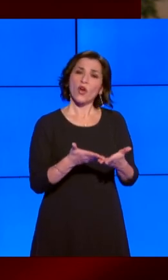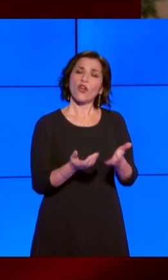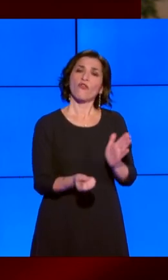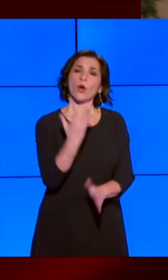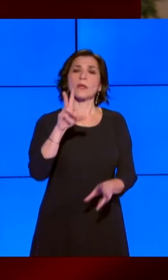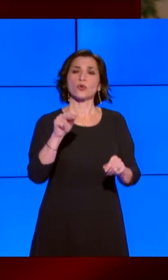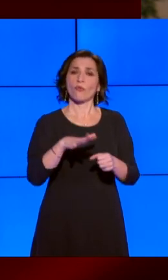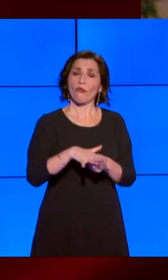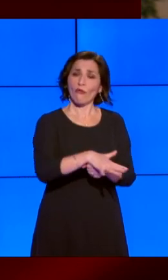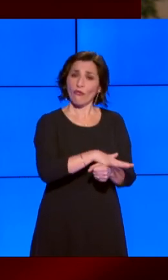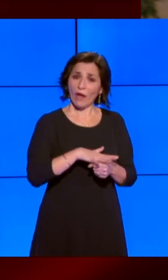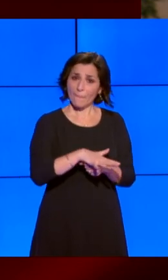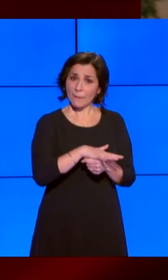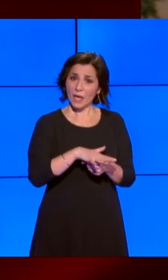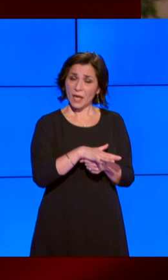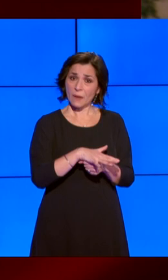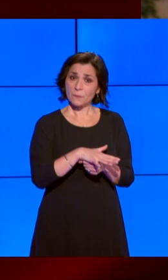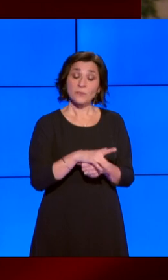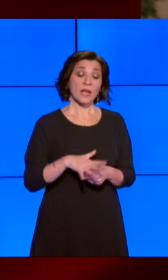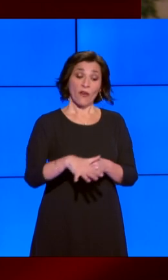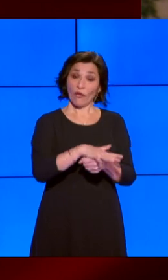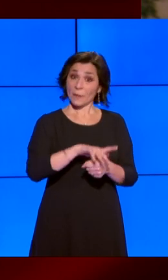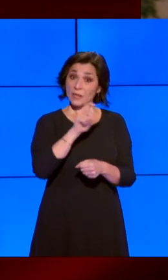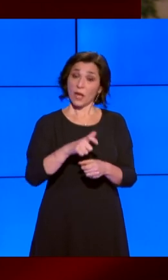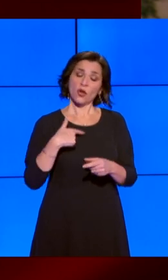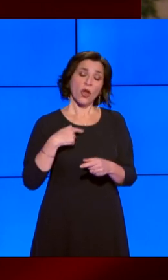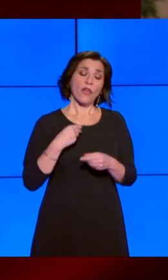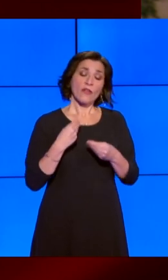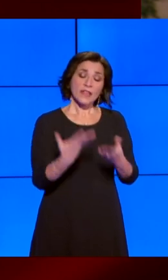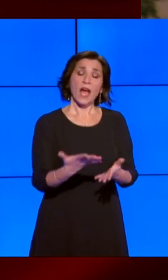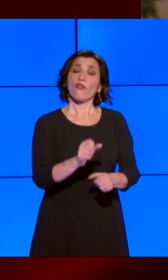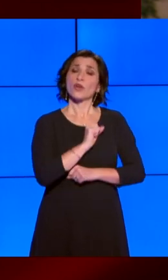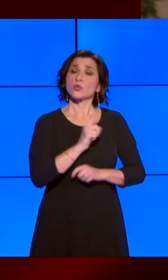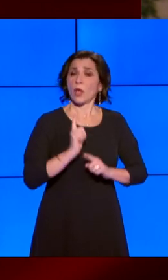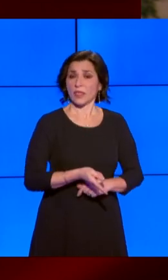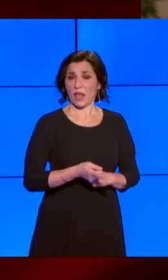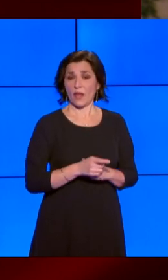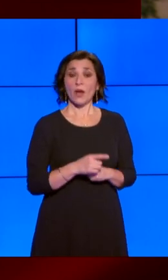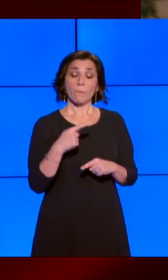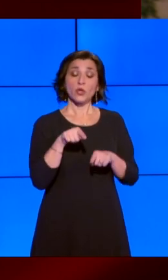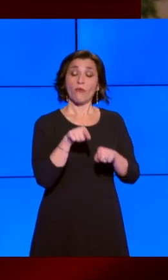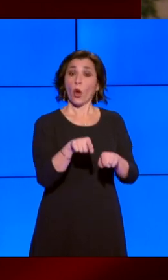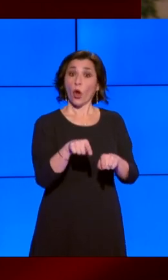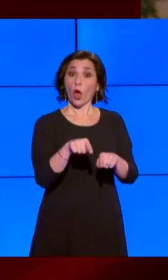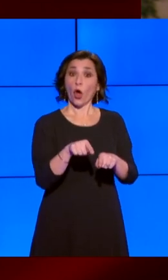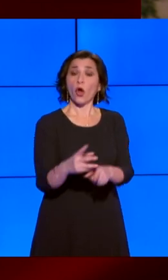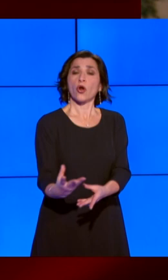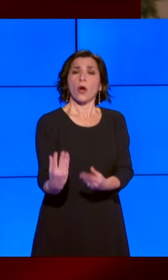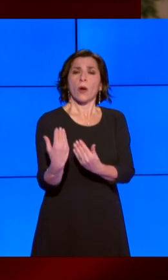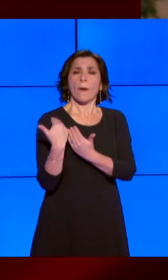Dobbiamo riporre fiducia nelle famiglie italiane. Su di esse grava il peso maggiore degli squilibri sociali.